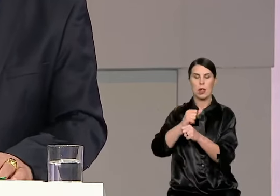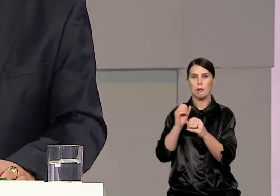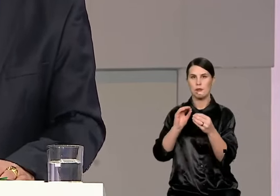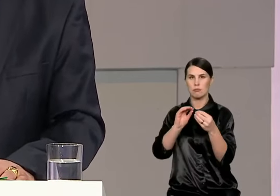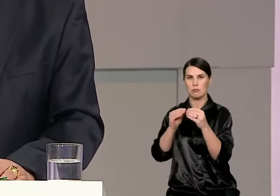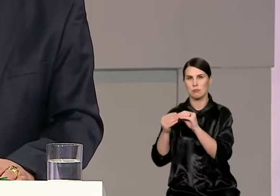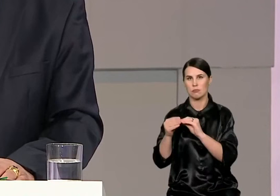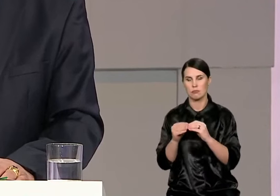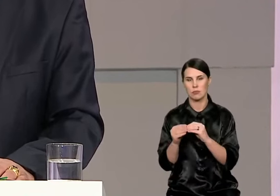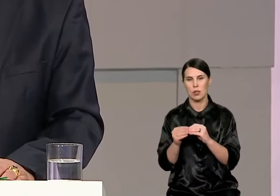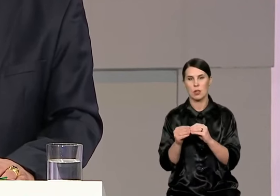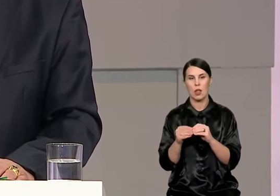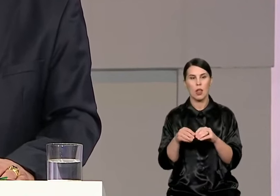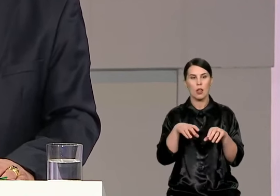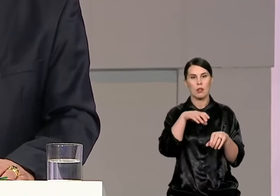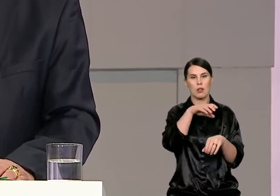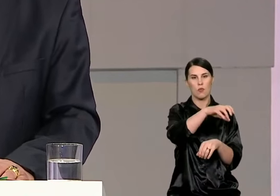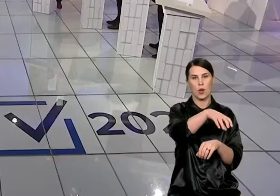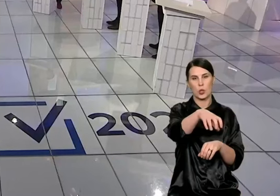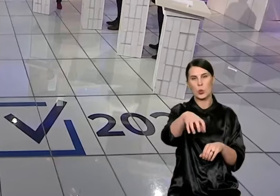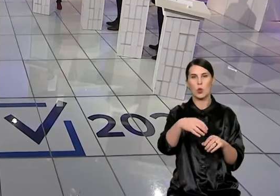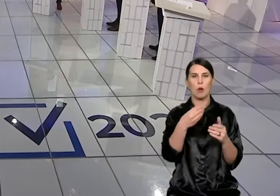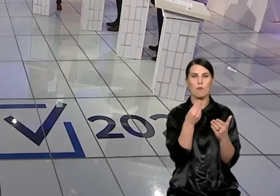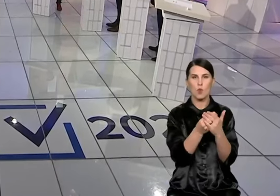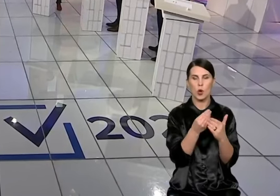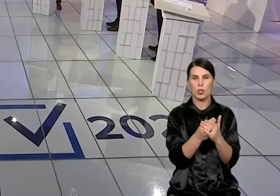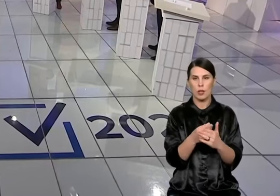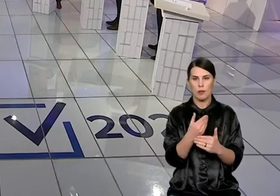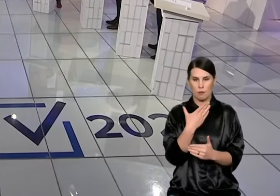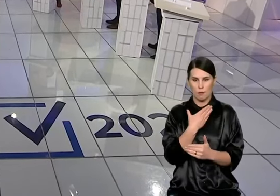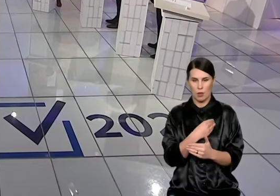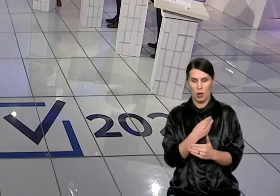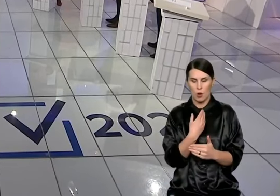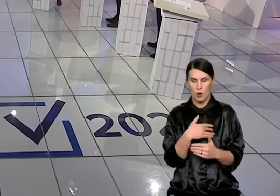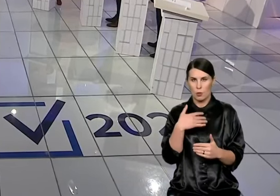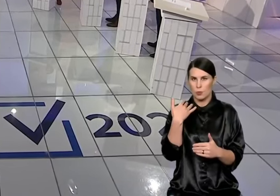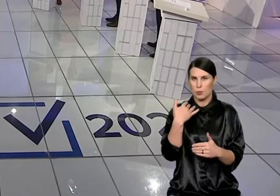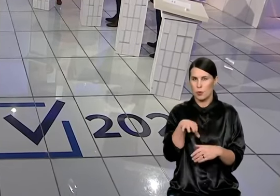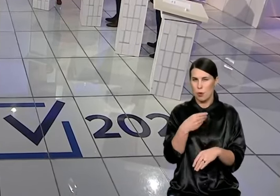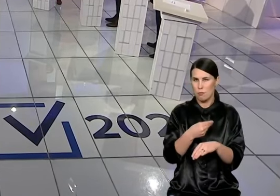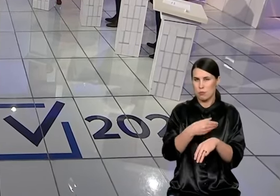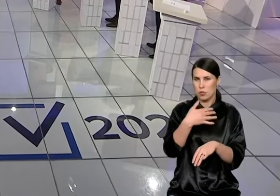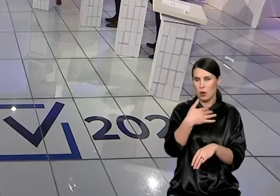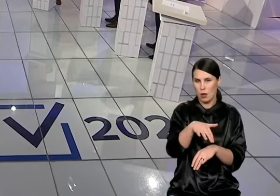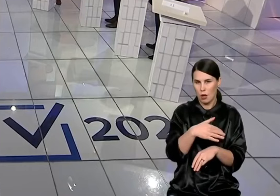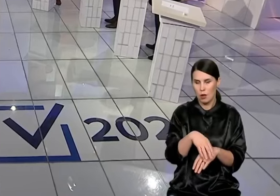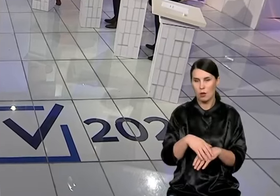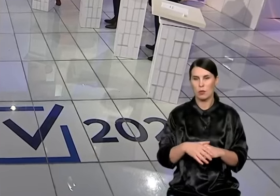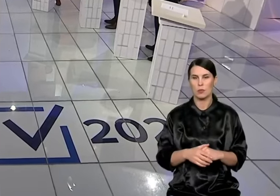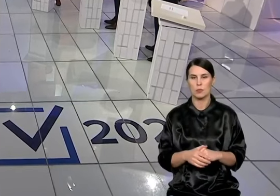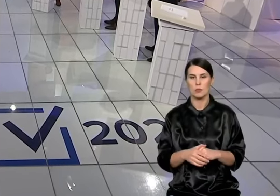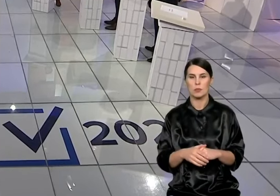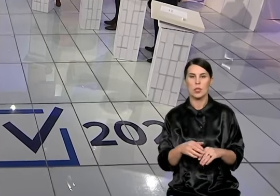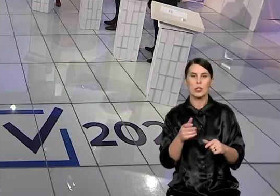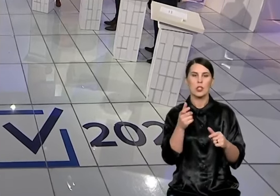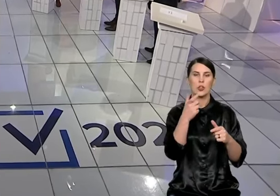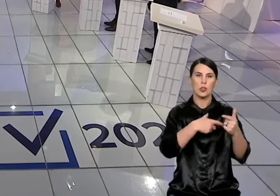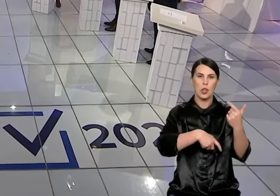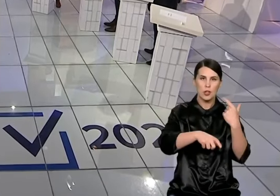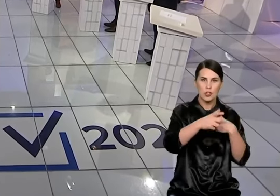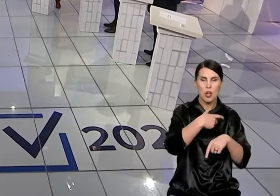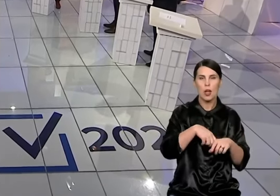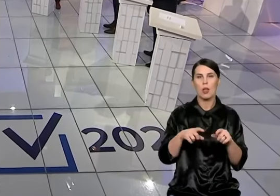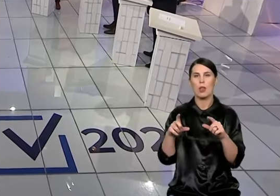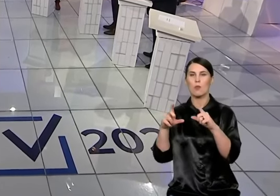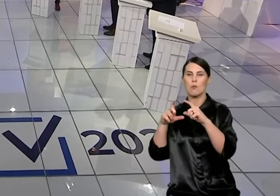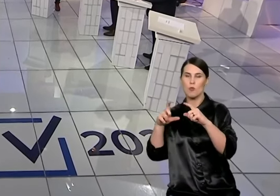infrastruktūros mokestį, kuris be Vilnių yra didžiausias, būtų įsteikta ir būtinai infrastruktūra. Tai yra ir darželės, ir mokykla,